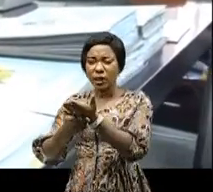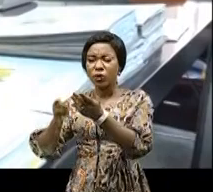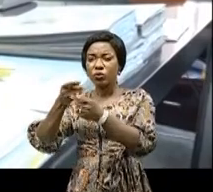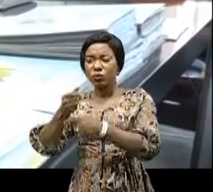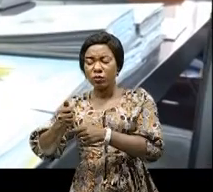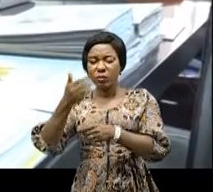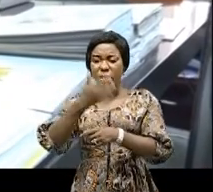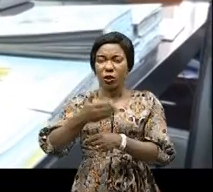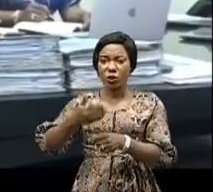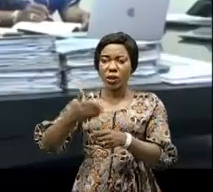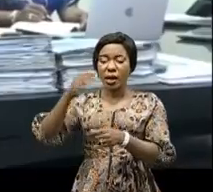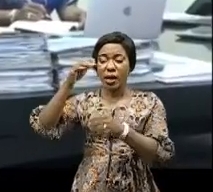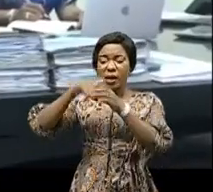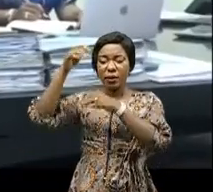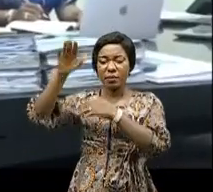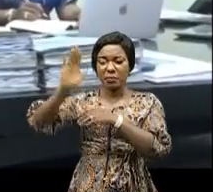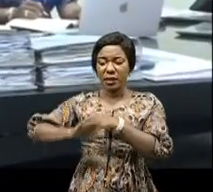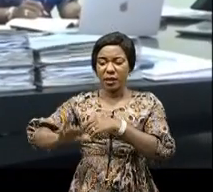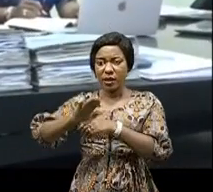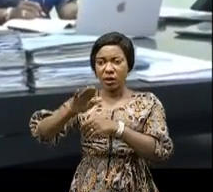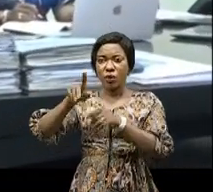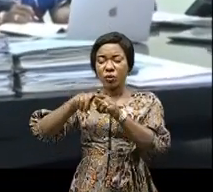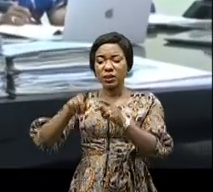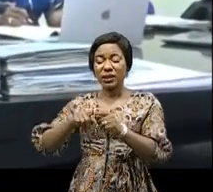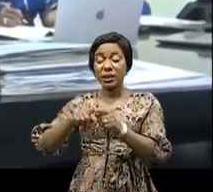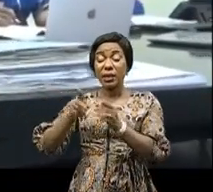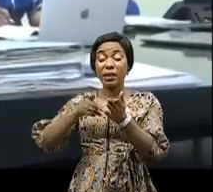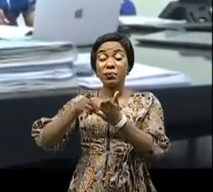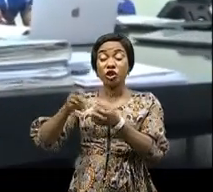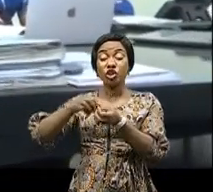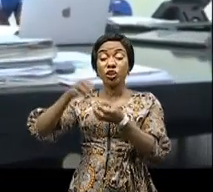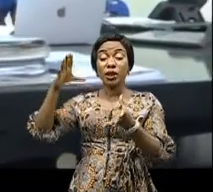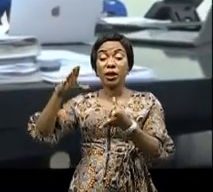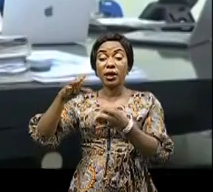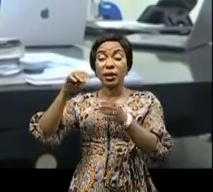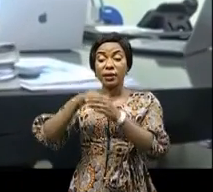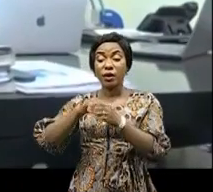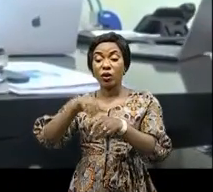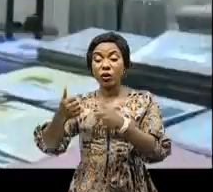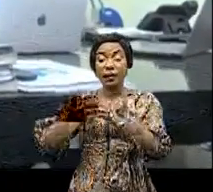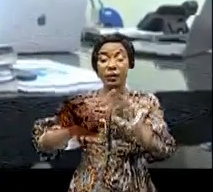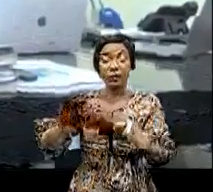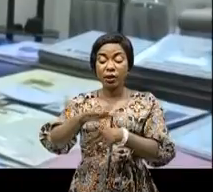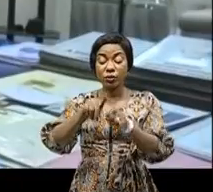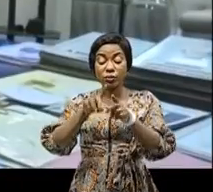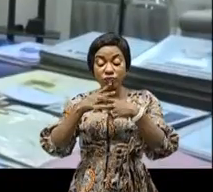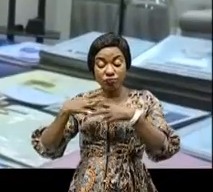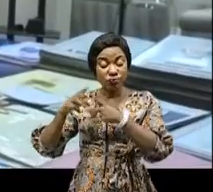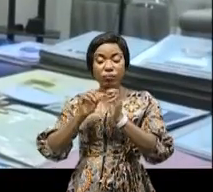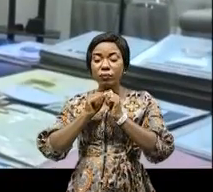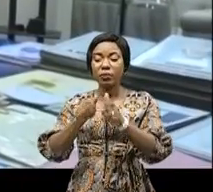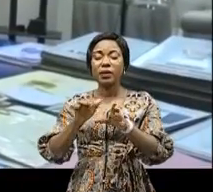ressources naturelles sans plus-value, dont le prix d'achat sont fixés par des marchés incontrôlés par les pays